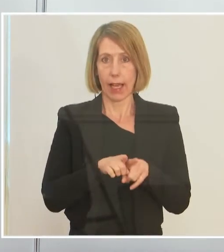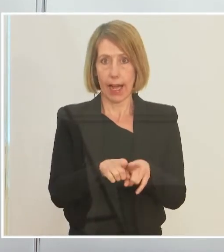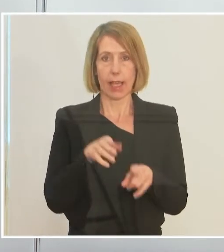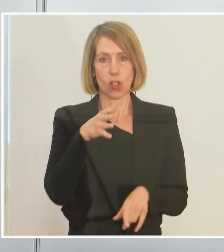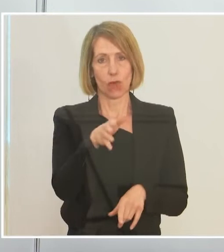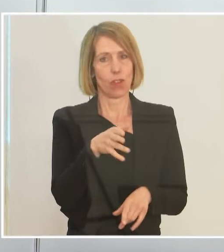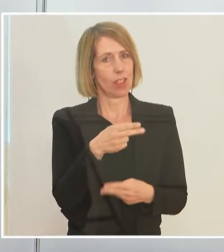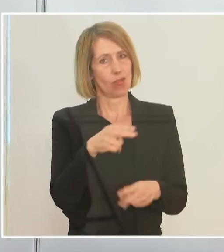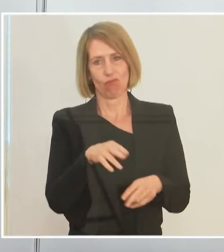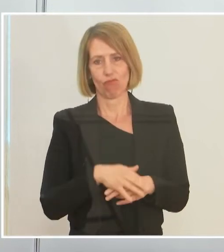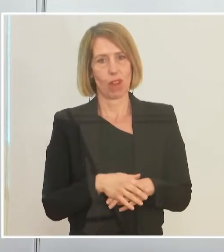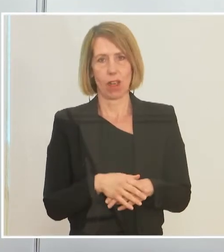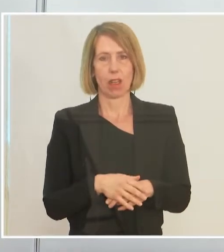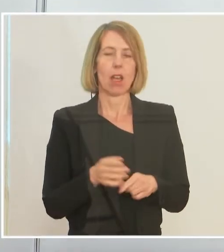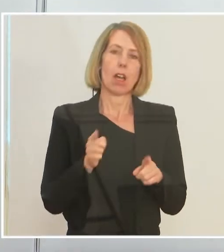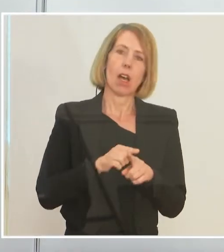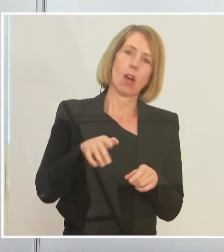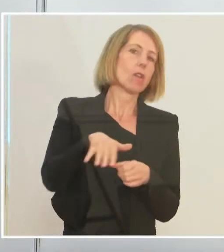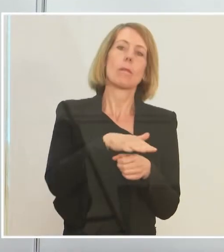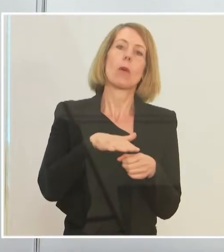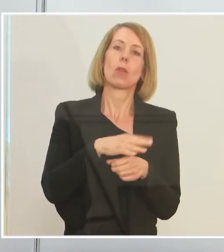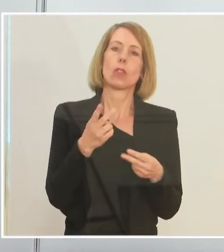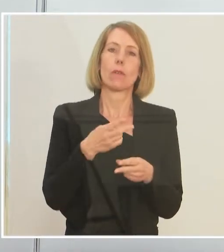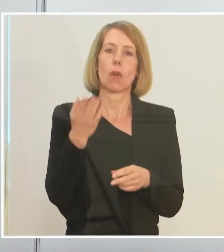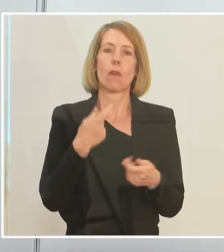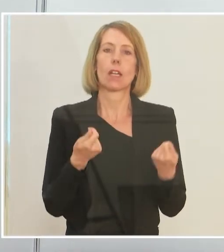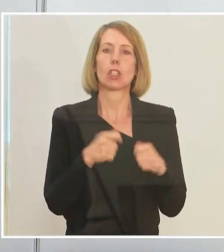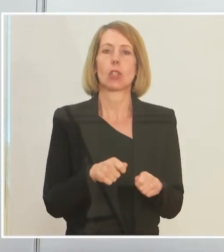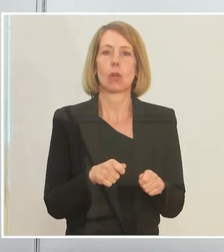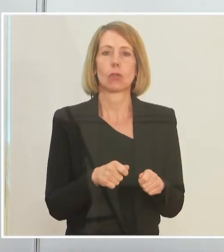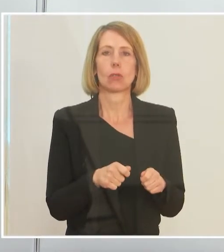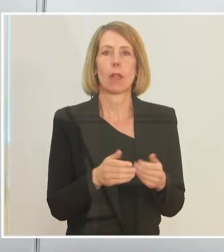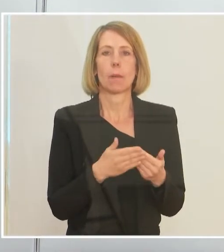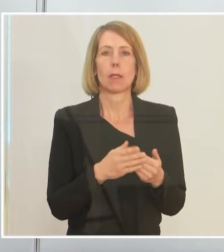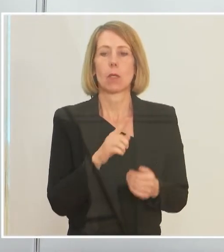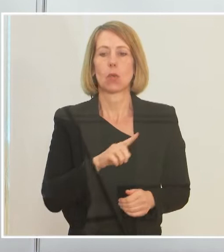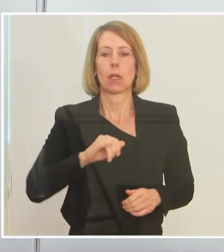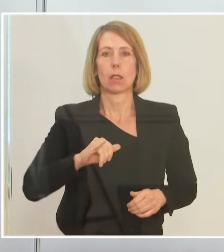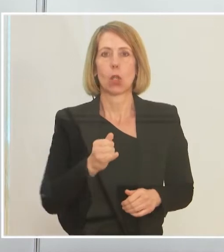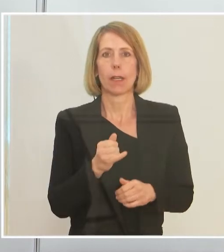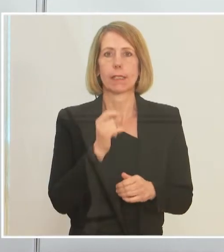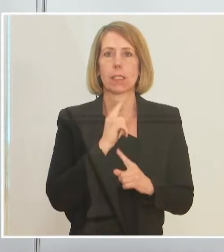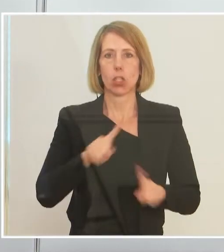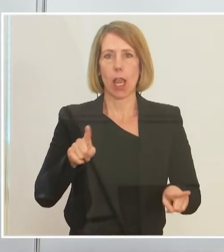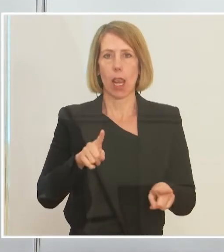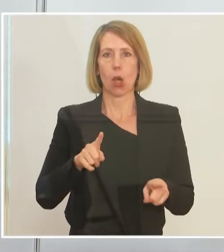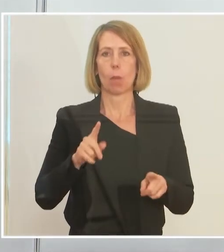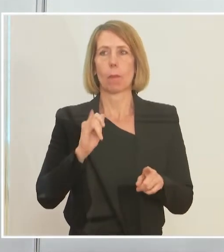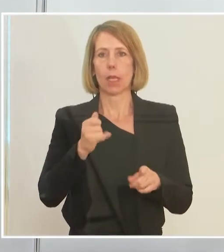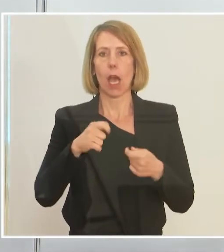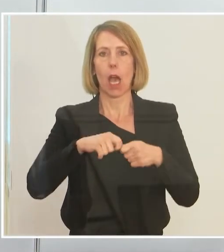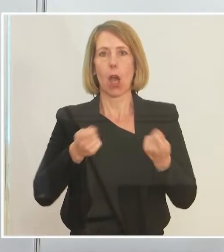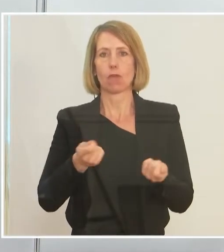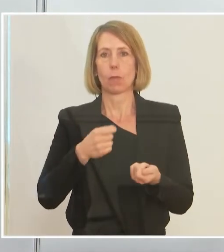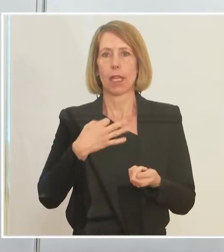den Branchen, die bisher geschlossen sind. Denn nur juristisch zu erlauben, dass man aufsperrt, bringt etwa der Stadthotellerie